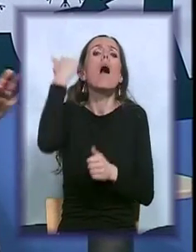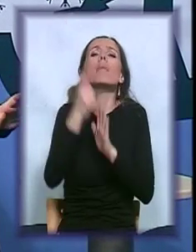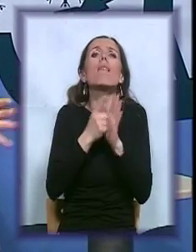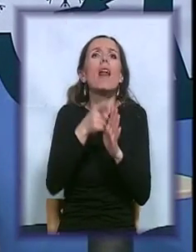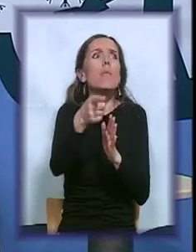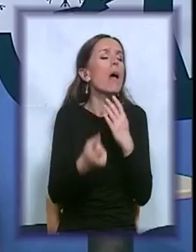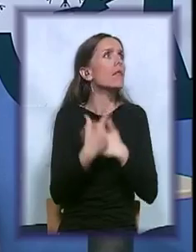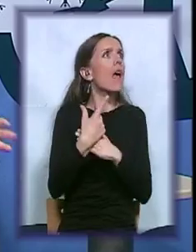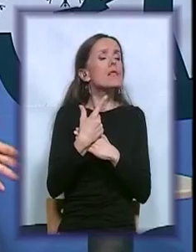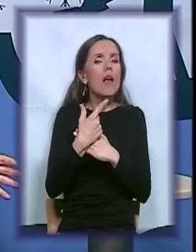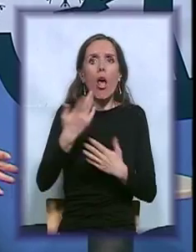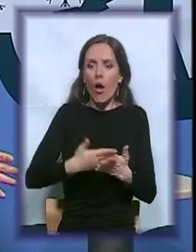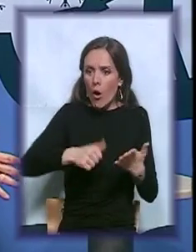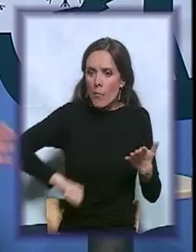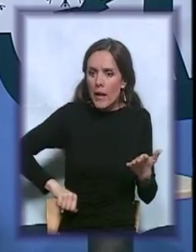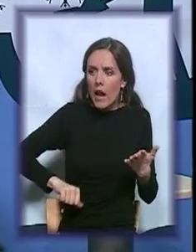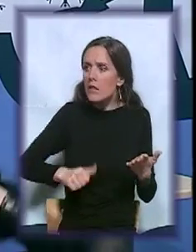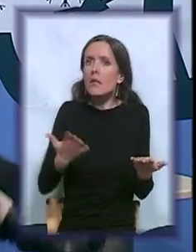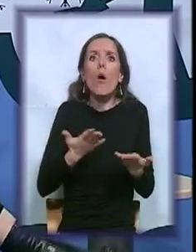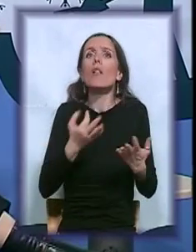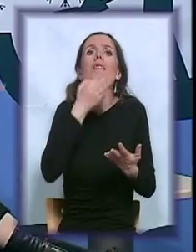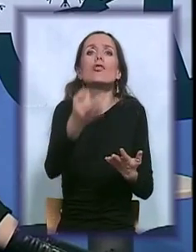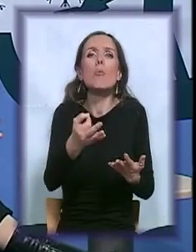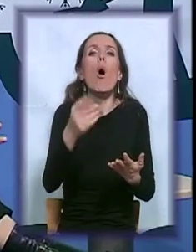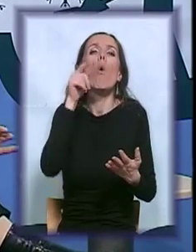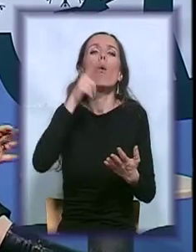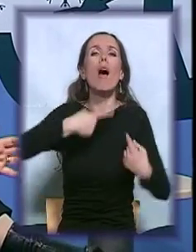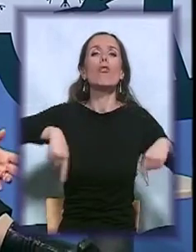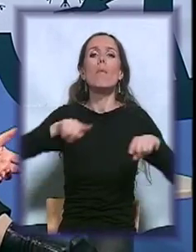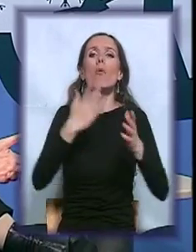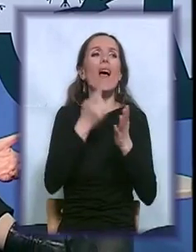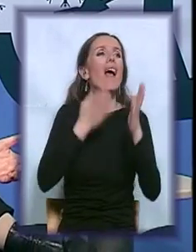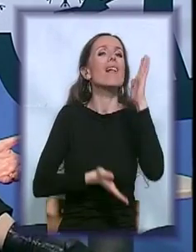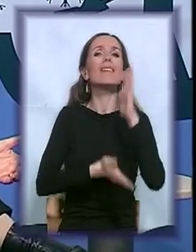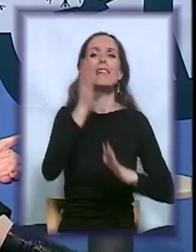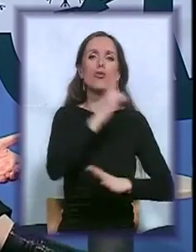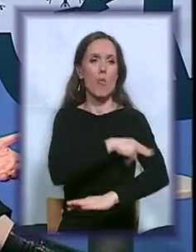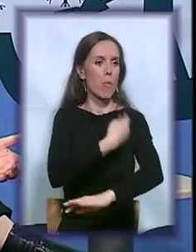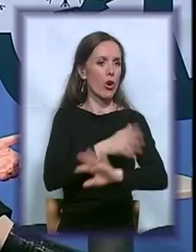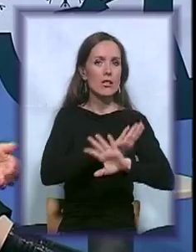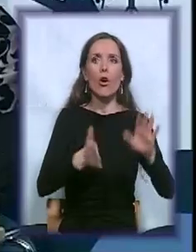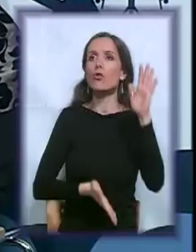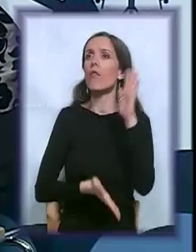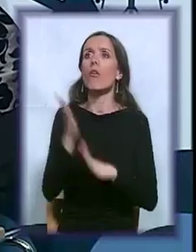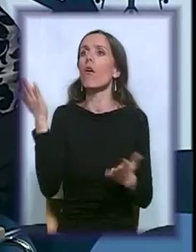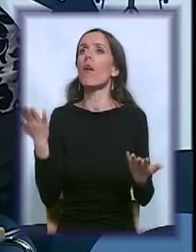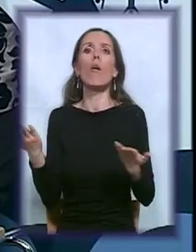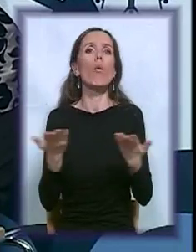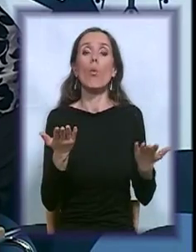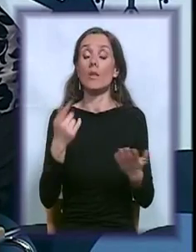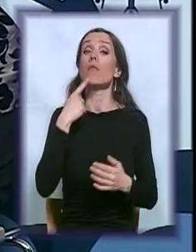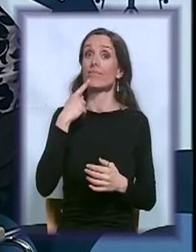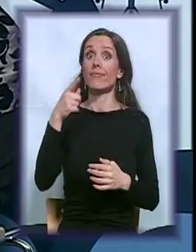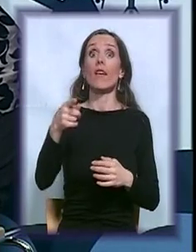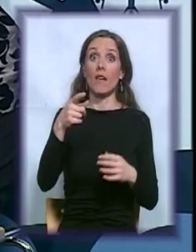gdje ste se obratili? Znači, mi obično izađemo iz bolnice sa otpusnim listama i onda... Nije postojalo udruženje, pa